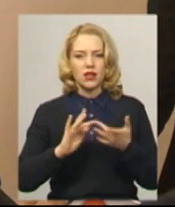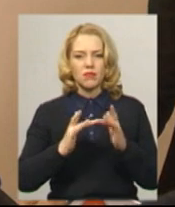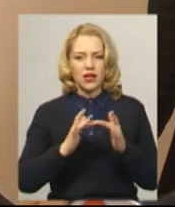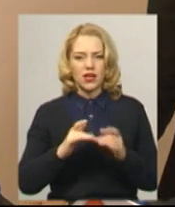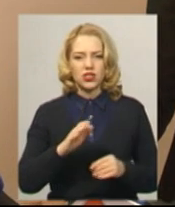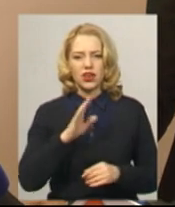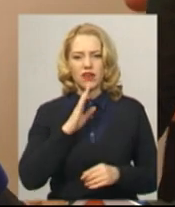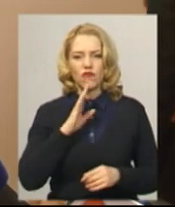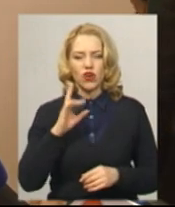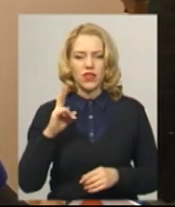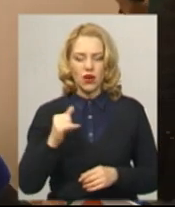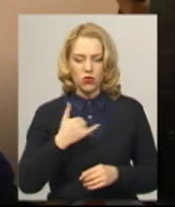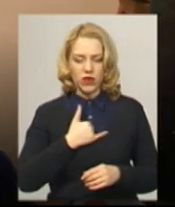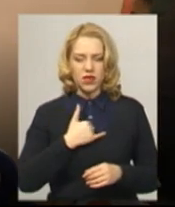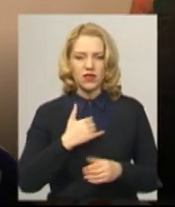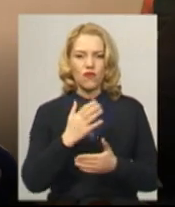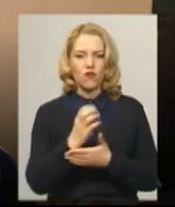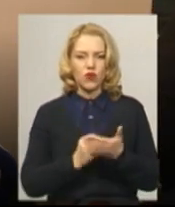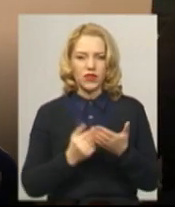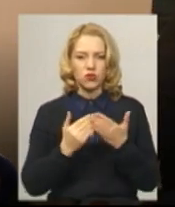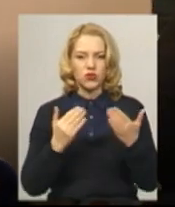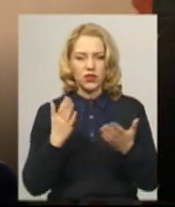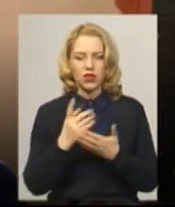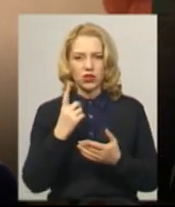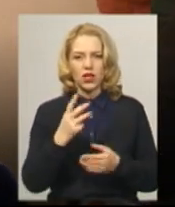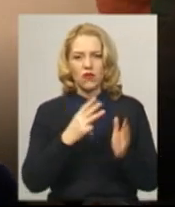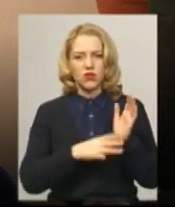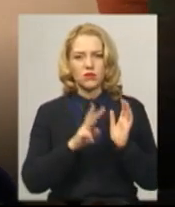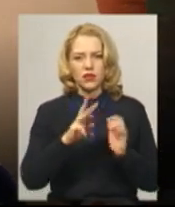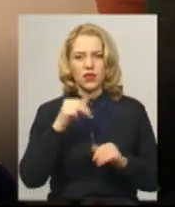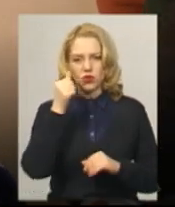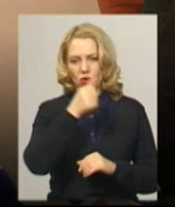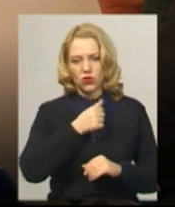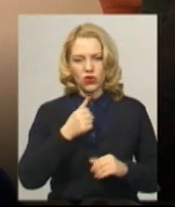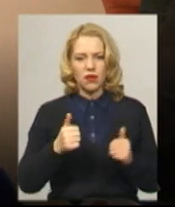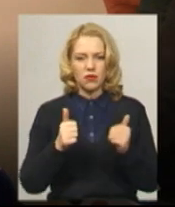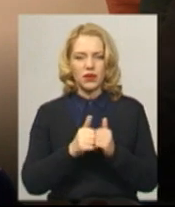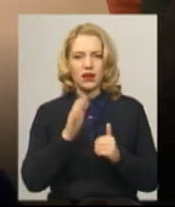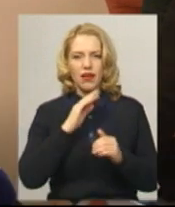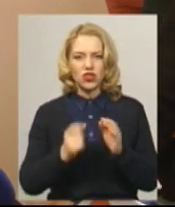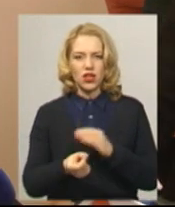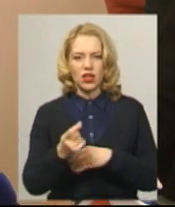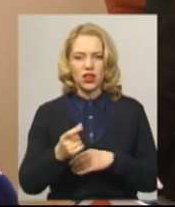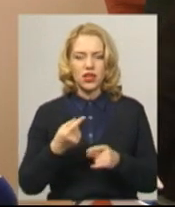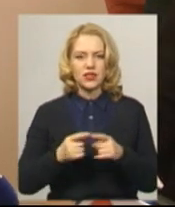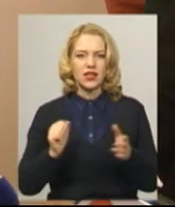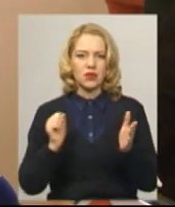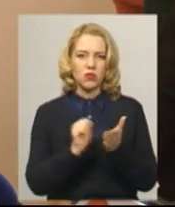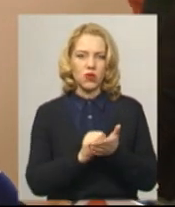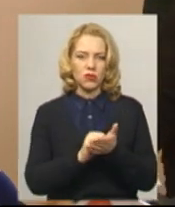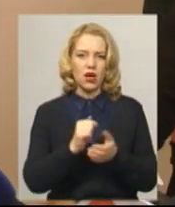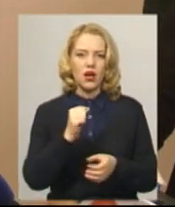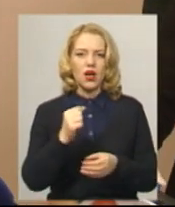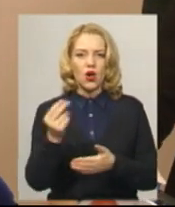У нас в фондах музею є лише один твір, 83-го року, біля джерела Ольвія. І це дипломна робота пані Гаяне.